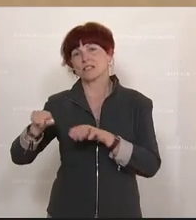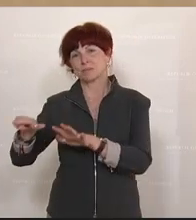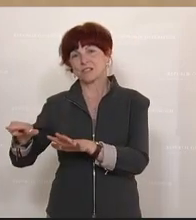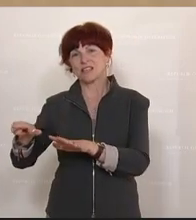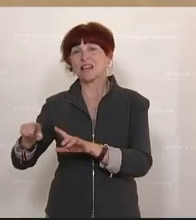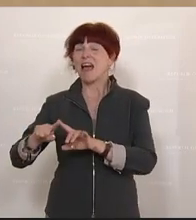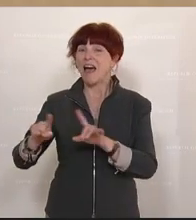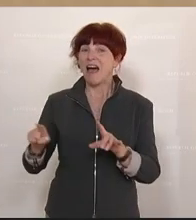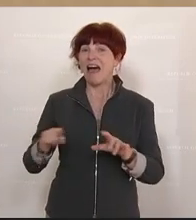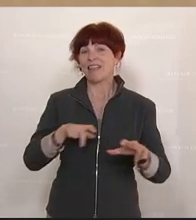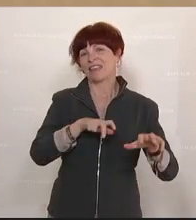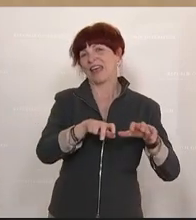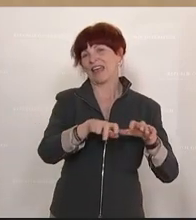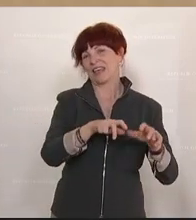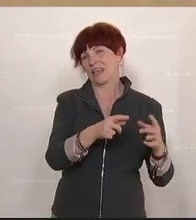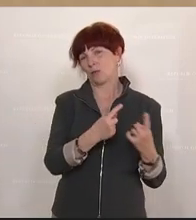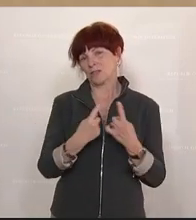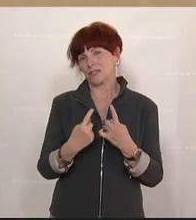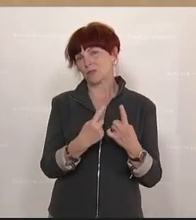anderen Regierungskonstellation.